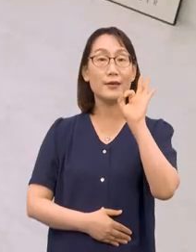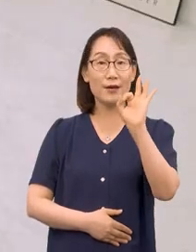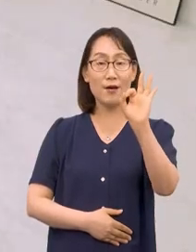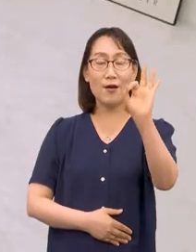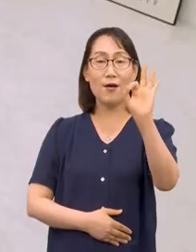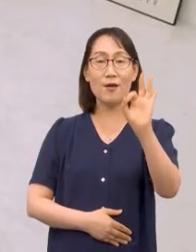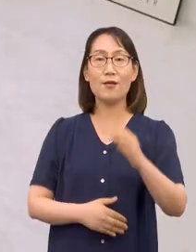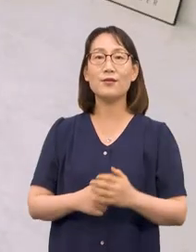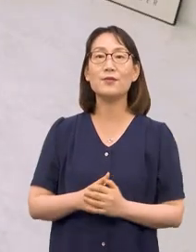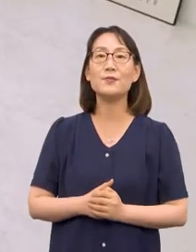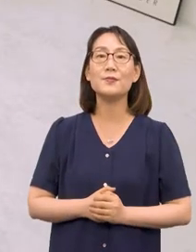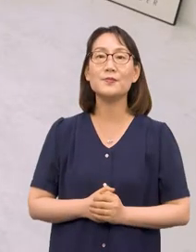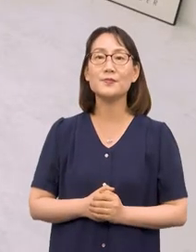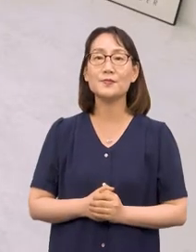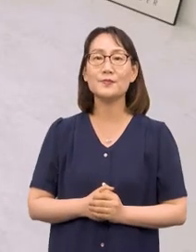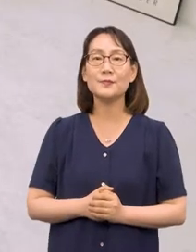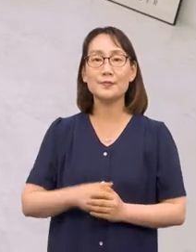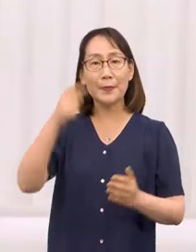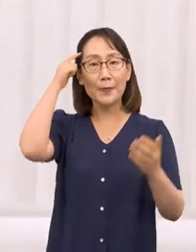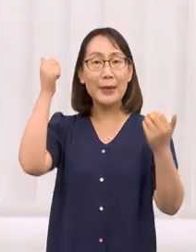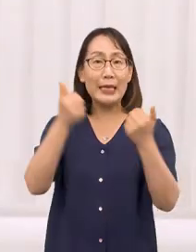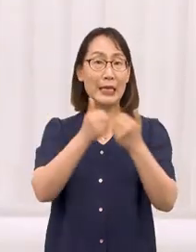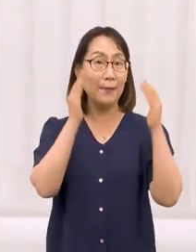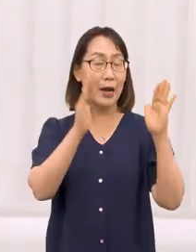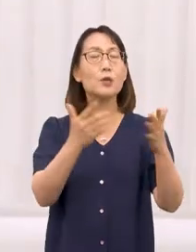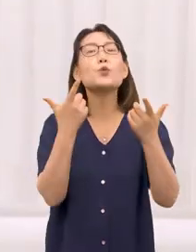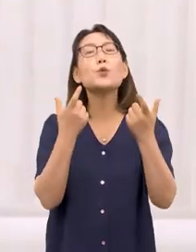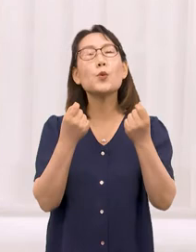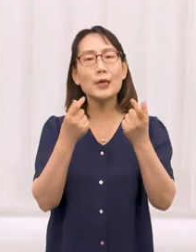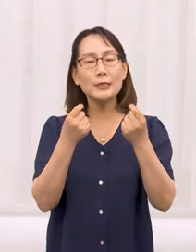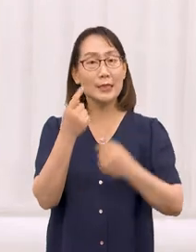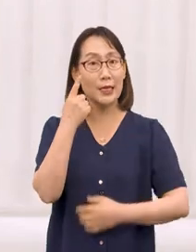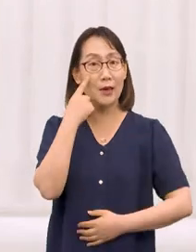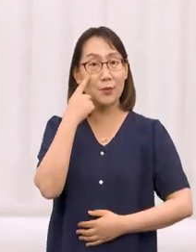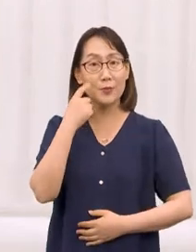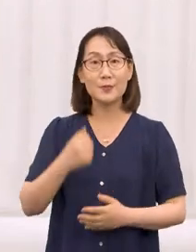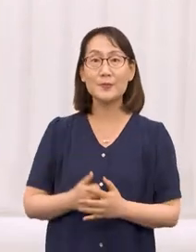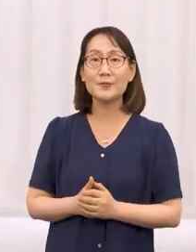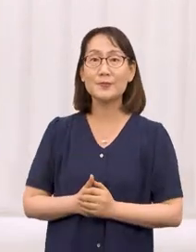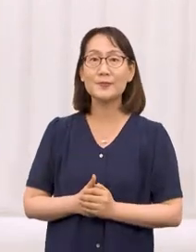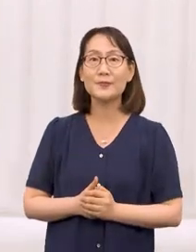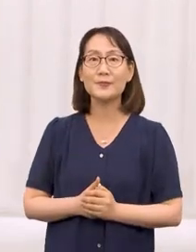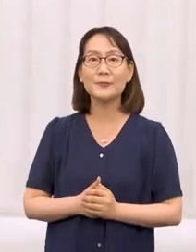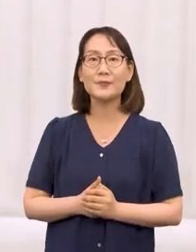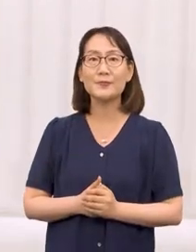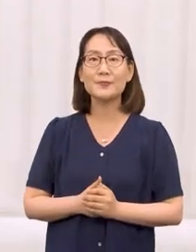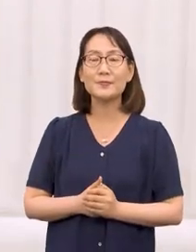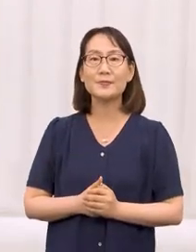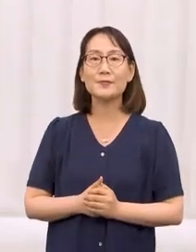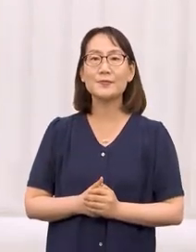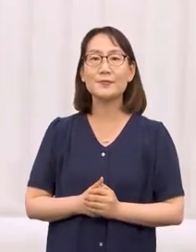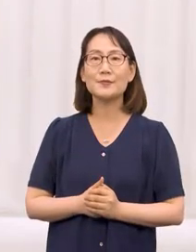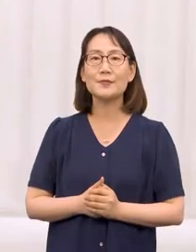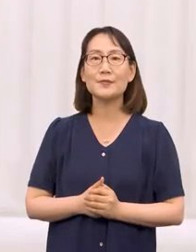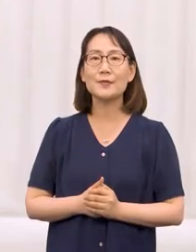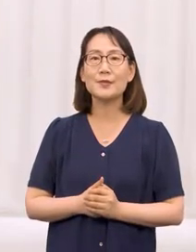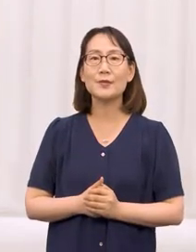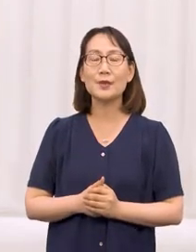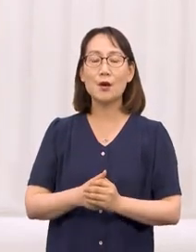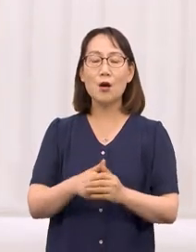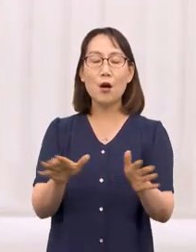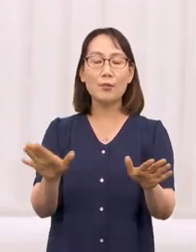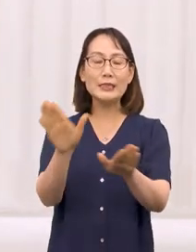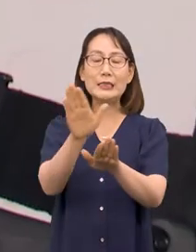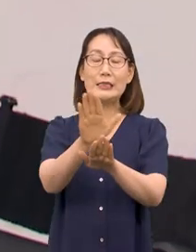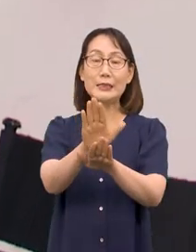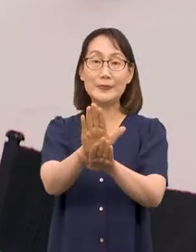열 반대쪽도 마찬가지로 진행해 보도록 하겠습니다. 반대쪽도 마찬가지로 엄지발가락